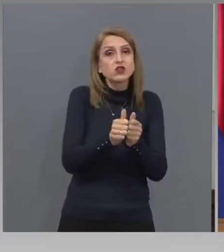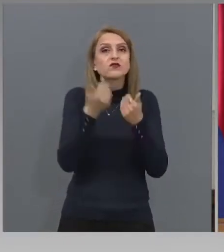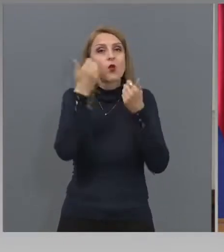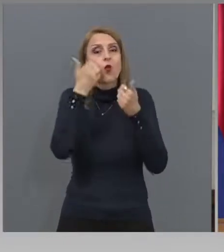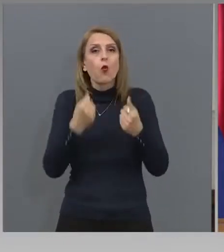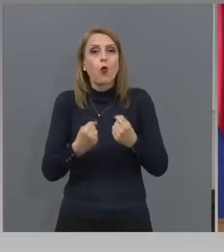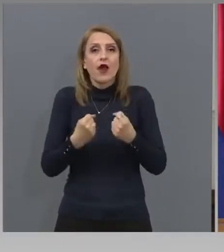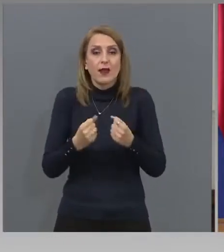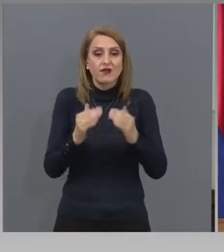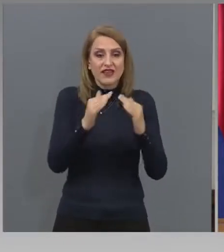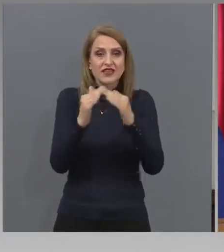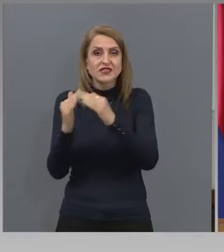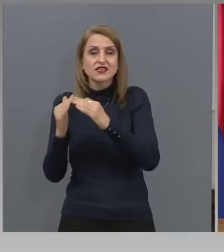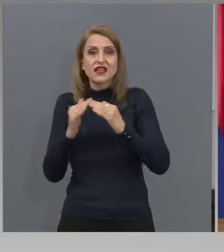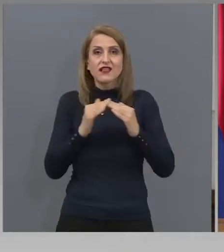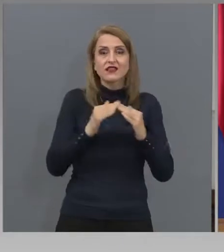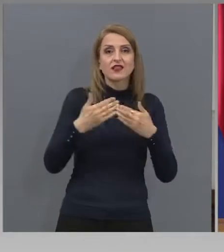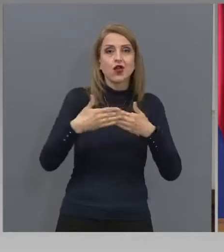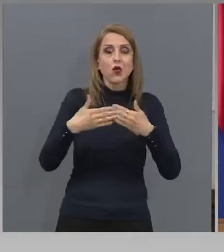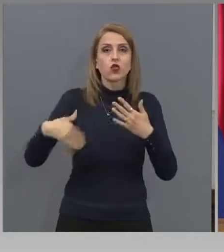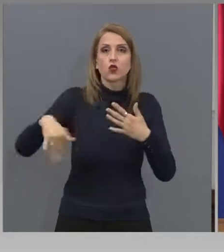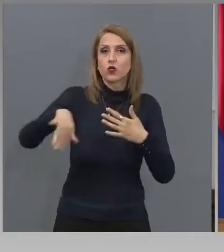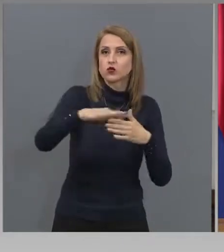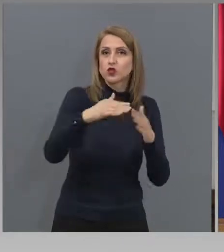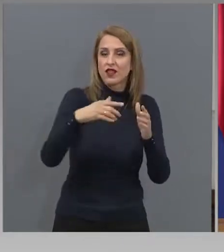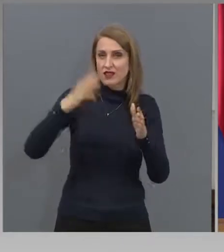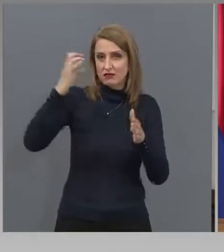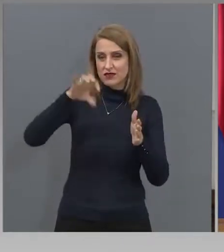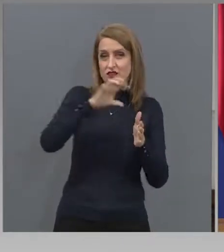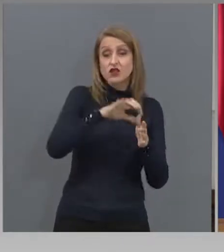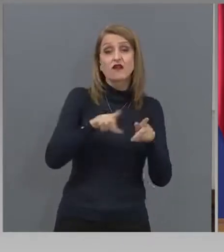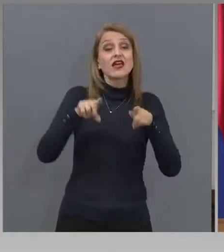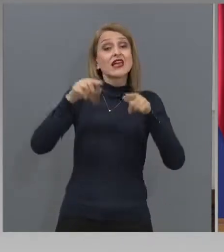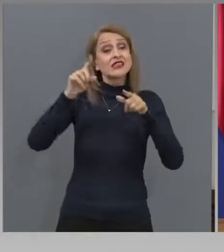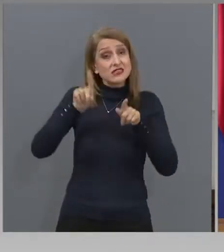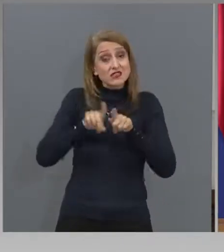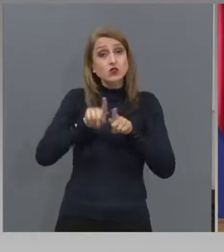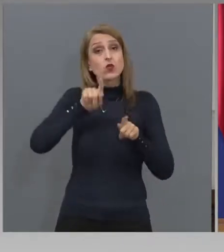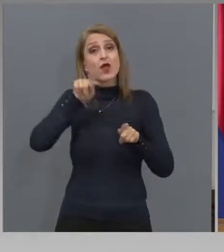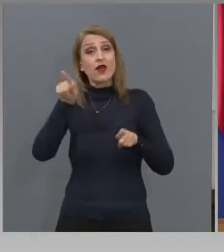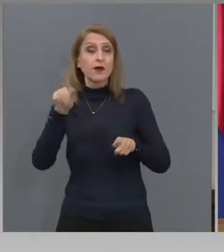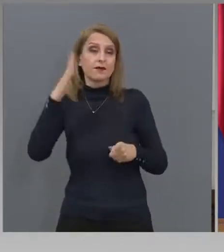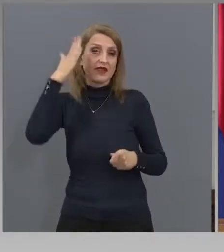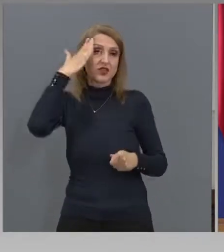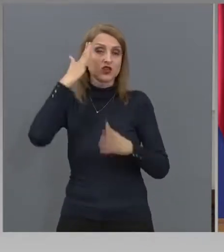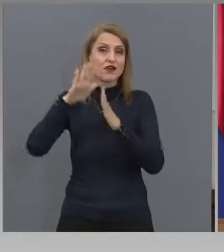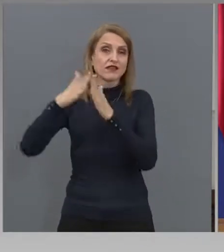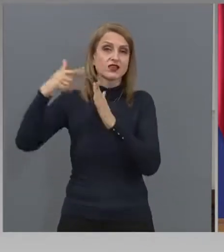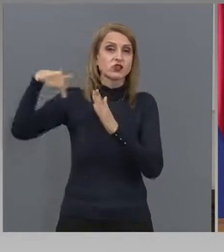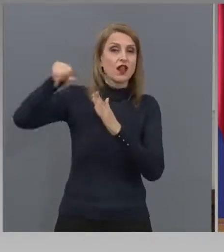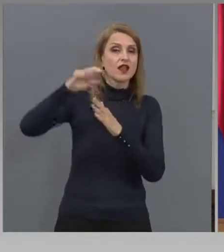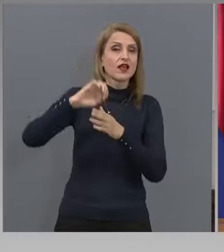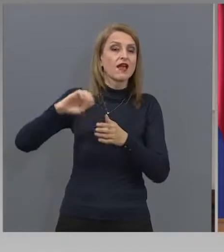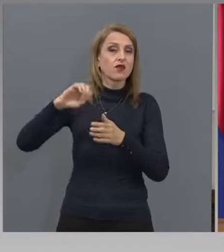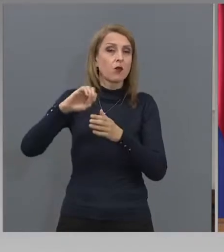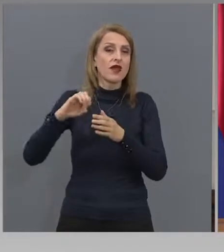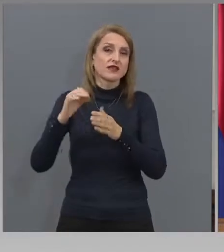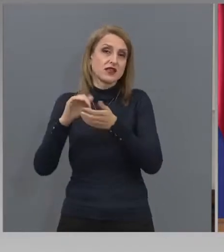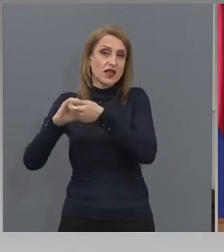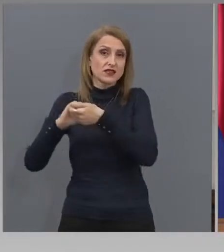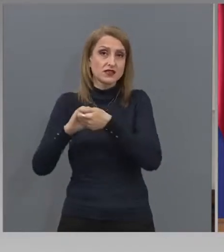включително с държавите членки на Европейския съюз. Прилагането на двустранните споразумения,